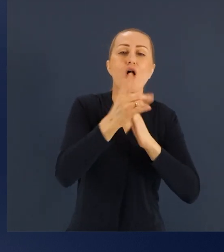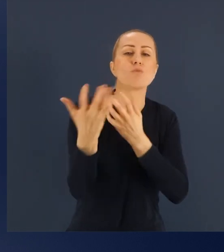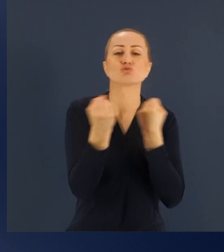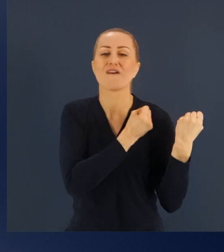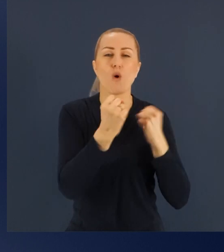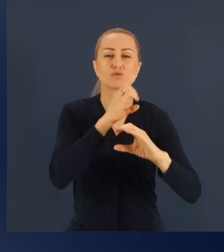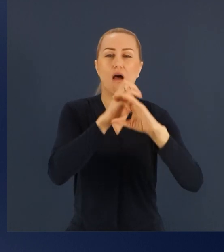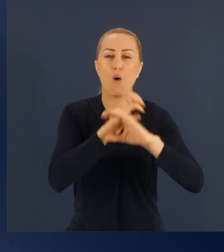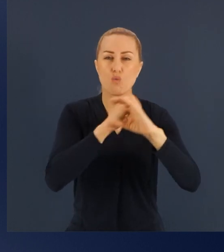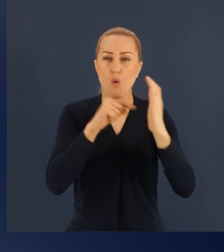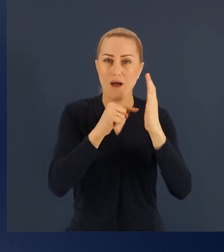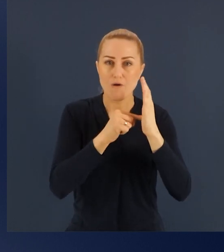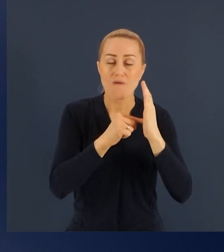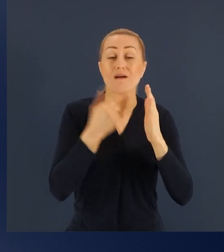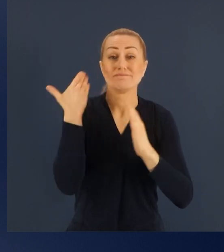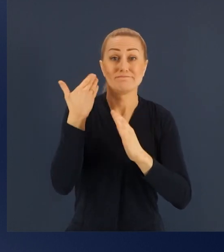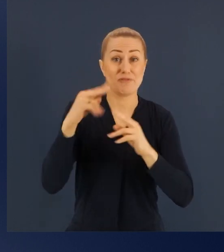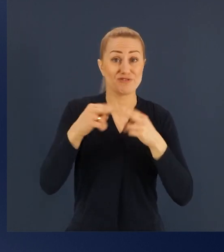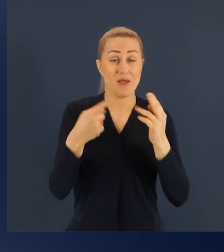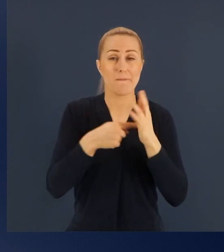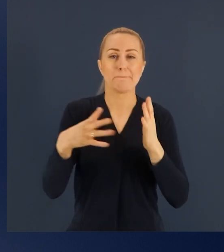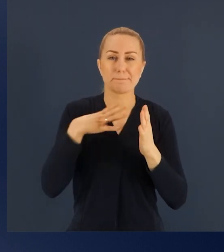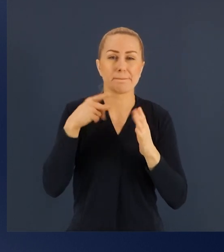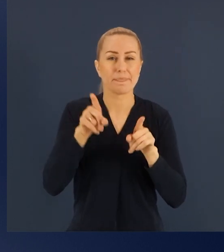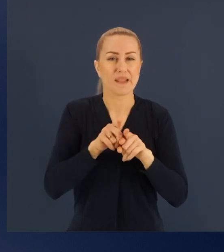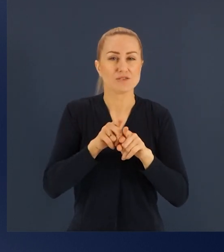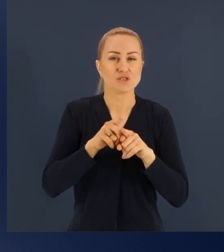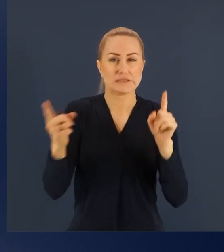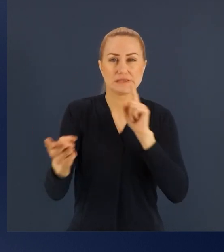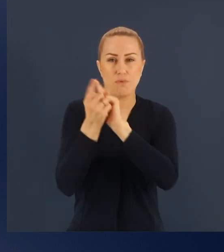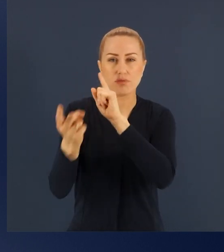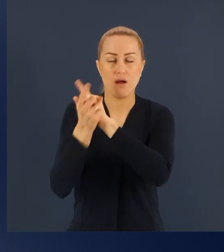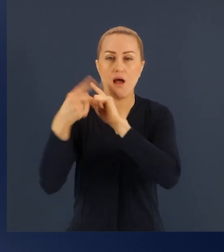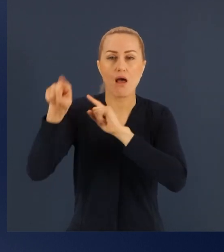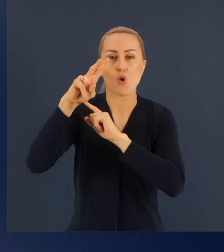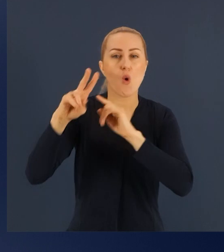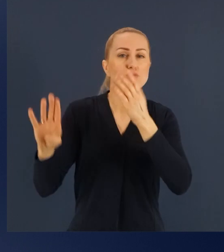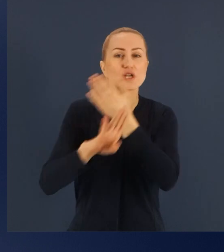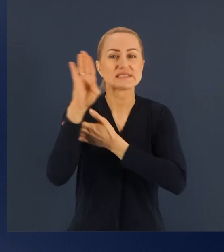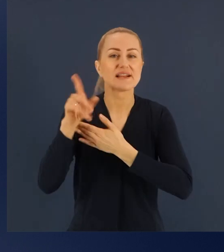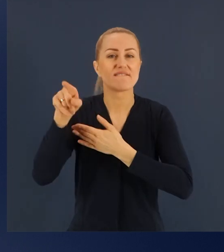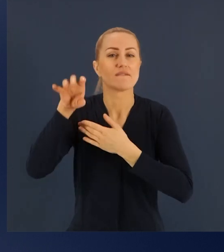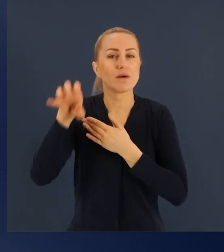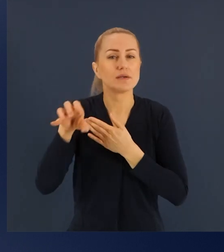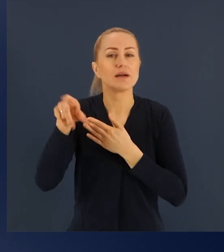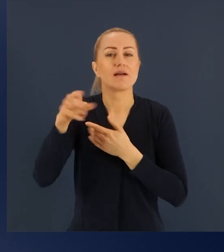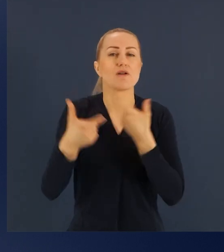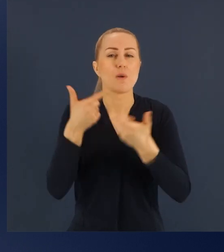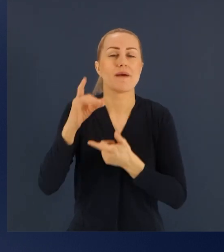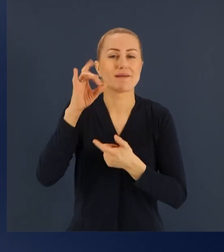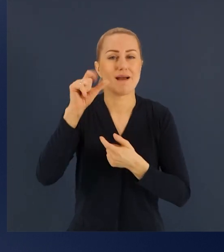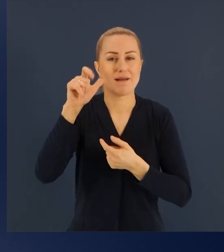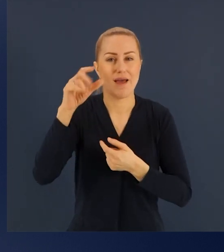się spotkania z przedstawicielami branży galanteryjnej i obuwniczej, którzy też szukali pomocy.